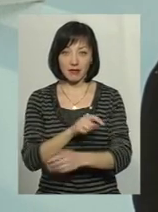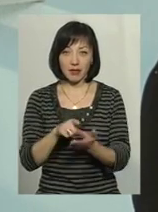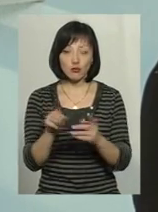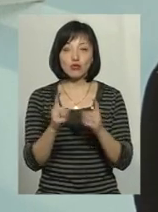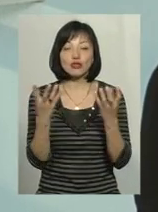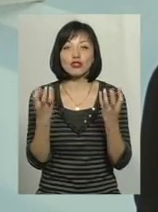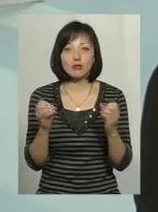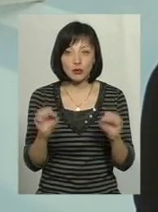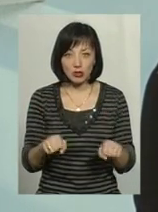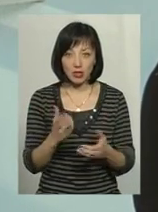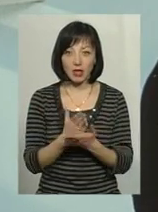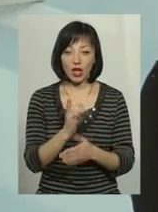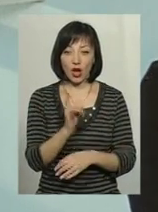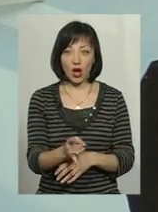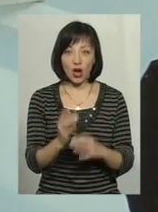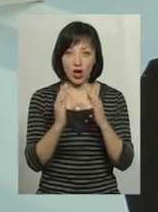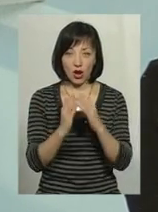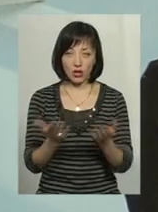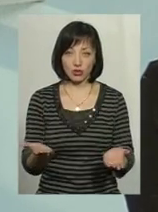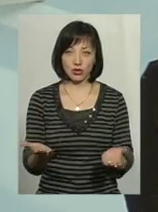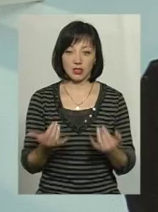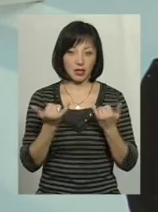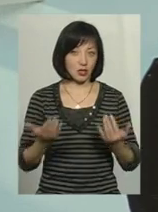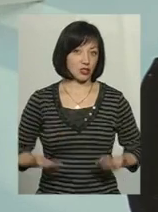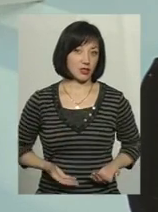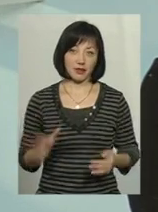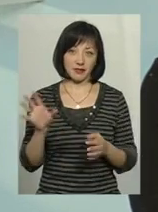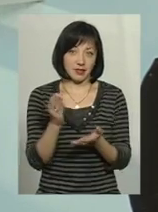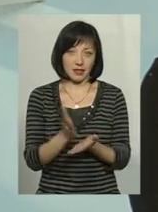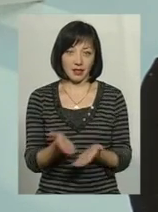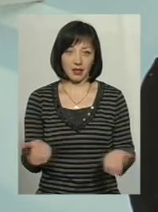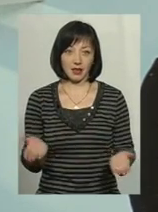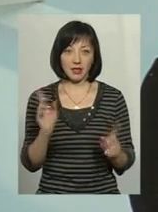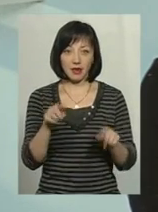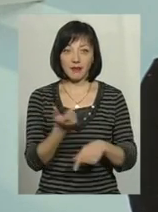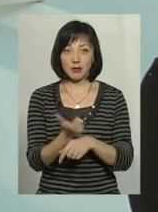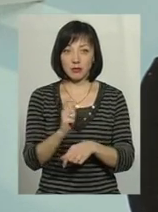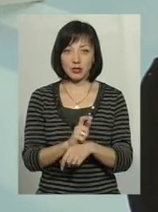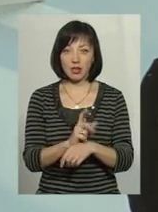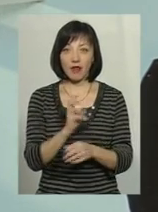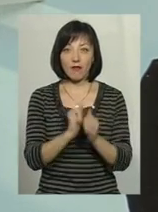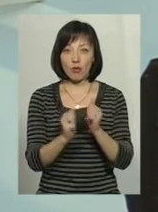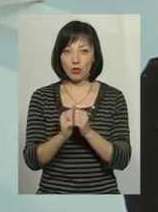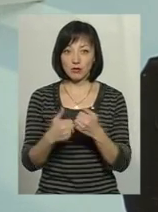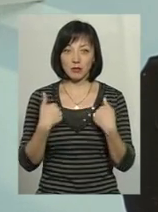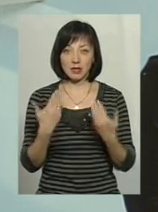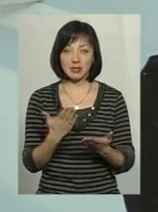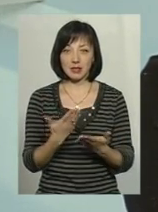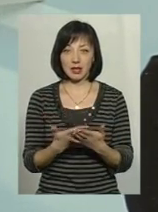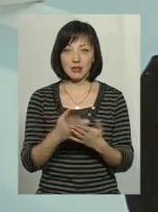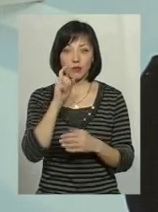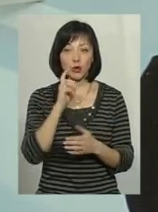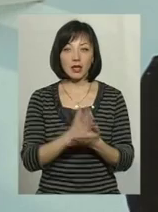можна будувати? Є гараж, тобто, в принципі, для життя все є, і навіть більше. Тому не в кожного, мені здається, в Україні